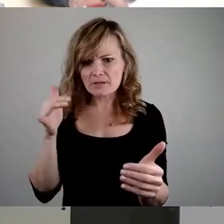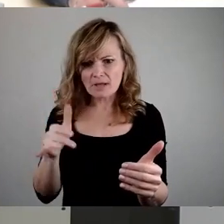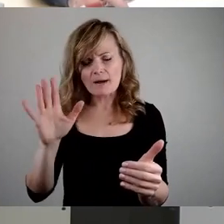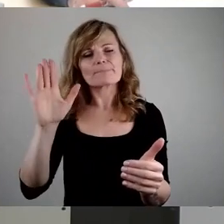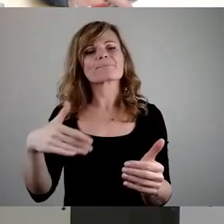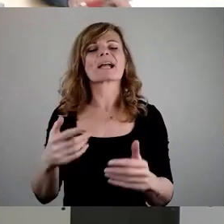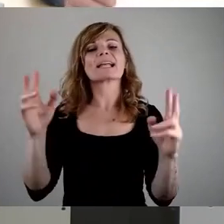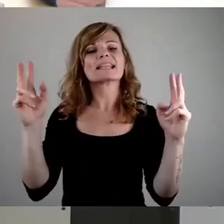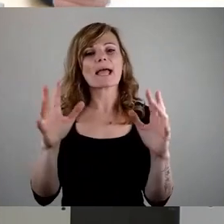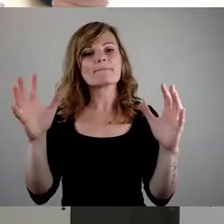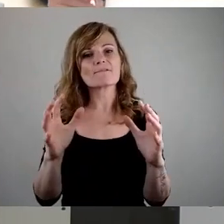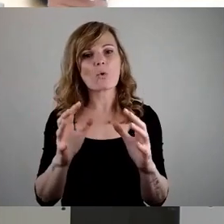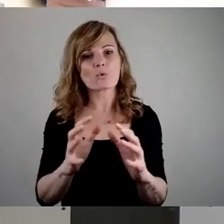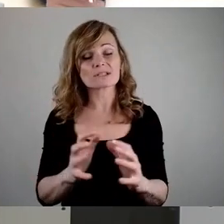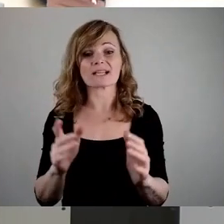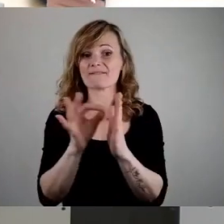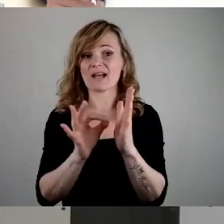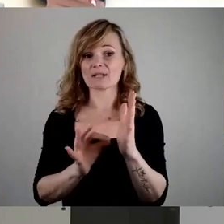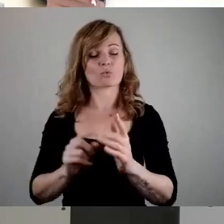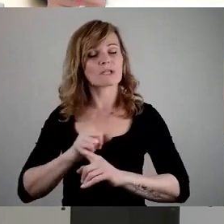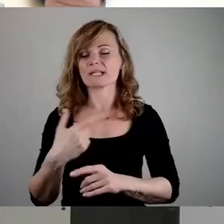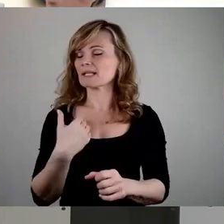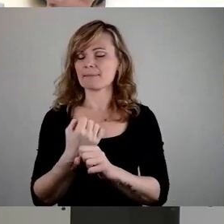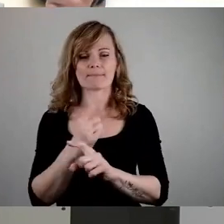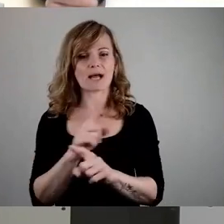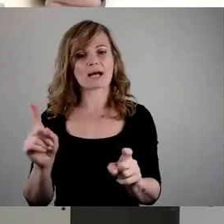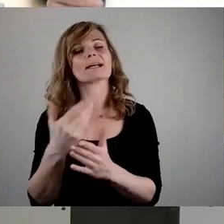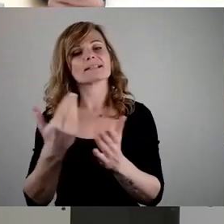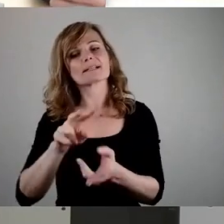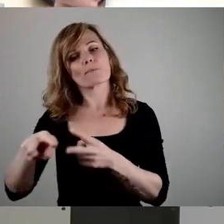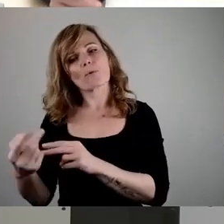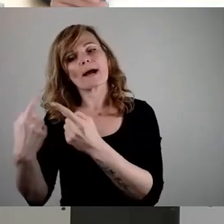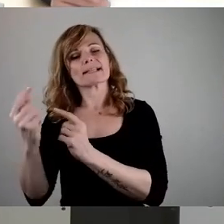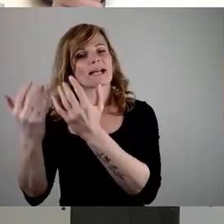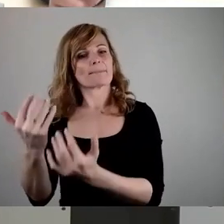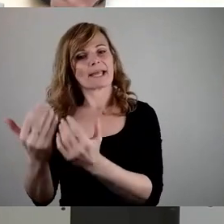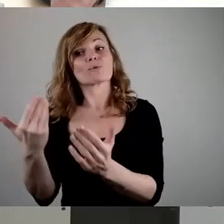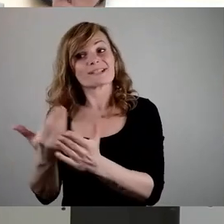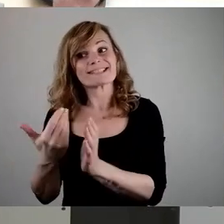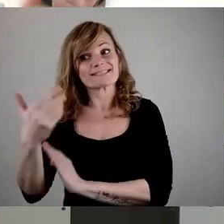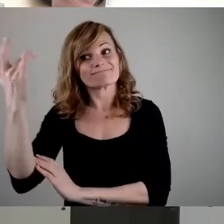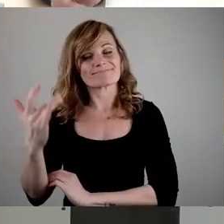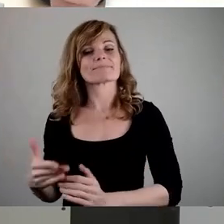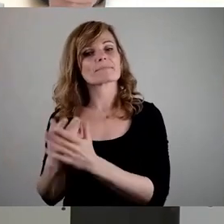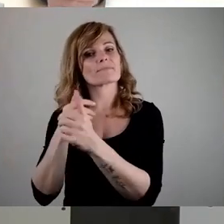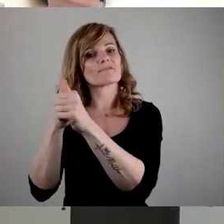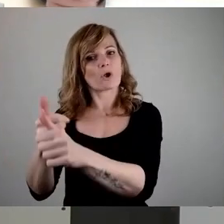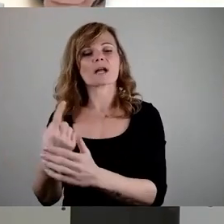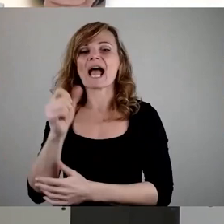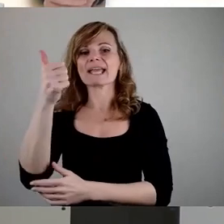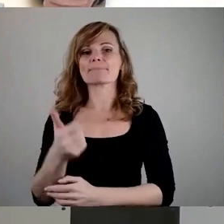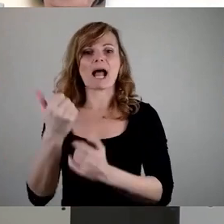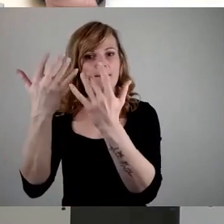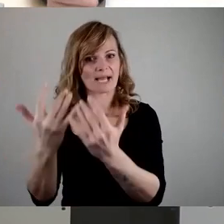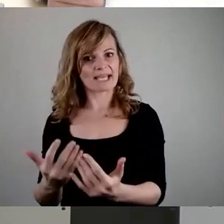wir haben extra, weil es letztes Mal die Kritik gab, eine andere Berechnung vorgelegt, die eine einmalige Reduzierung nach sich ziehen würde. Und übrigens ist der